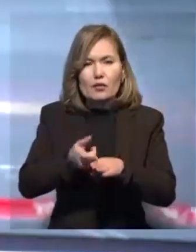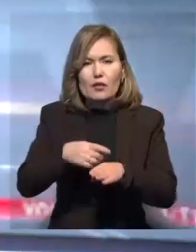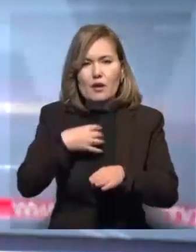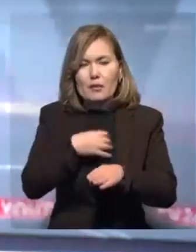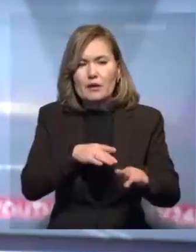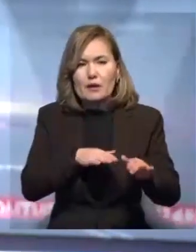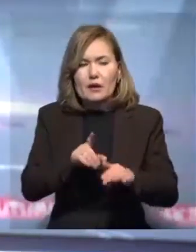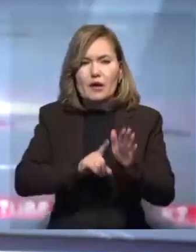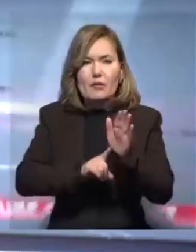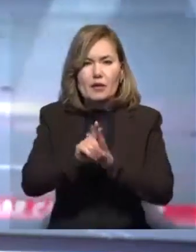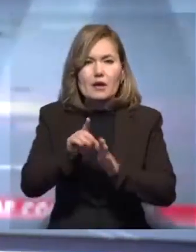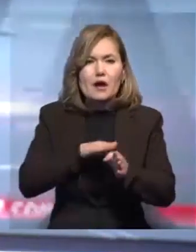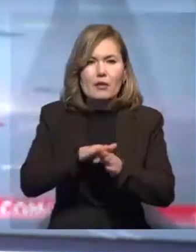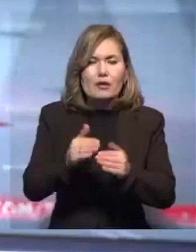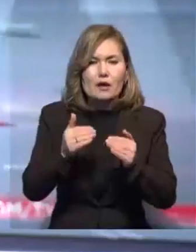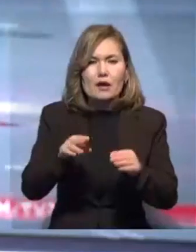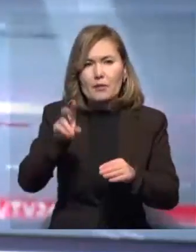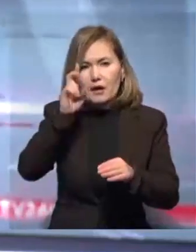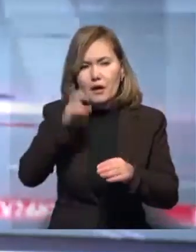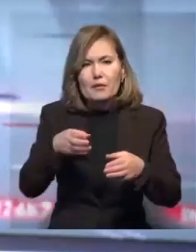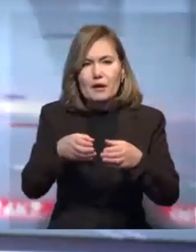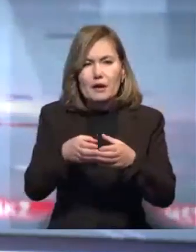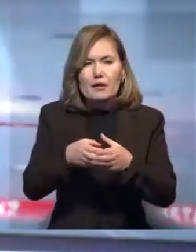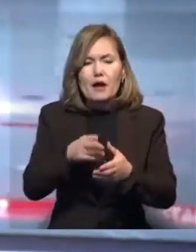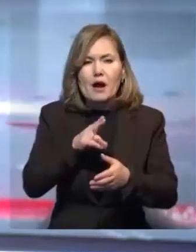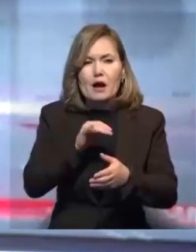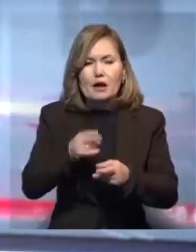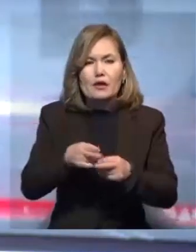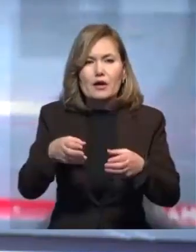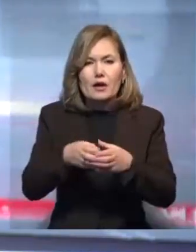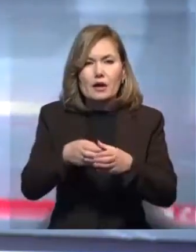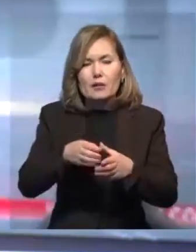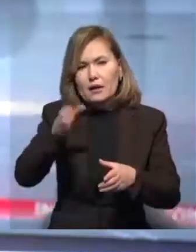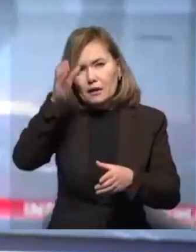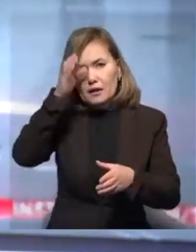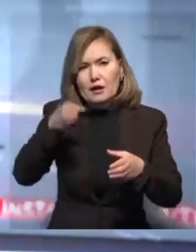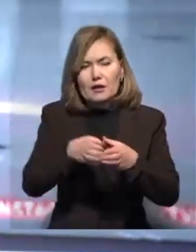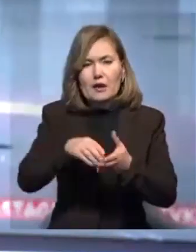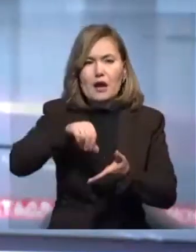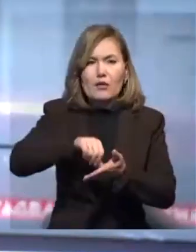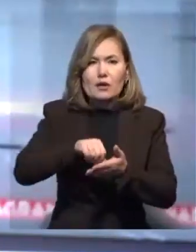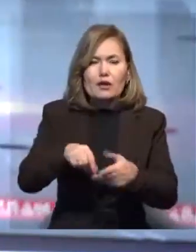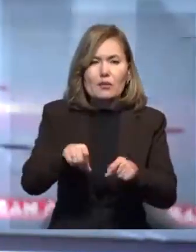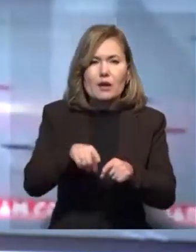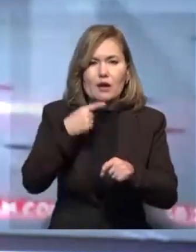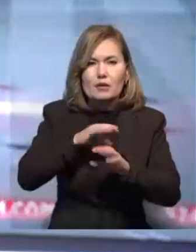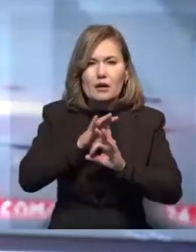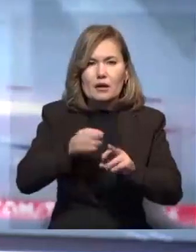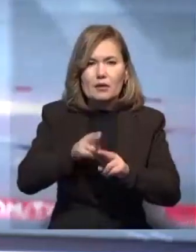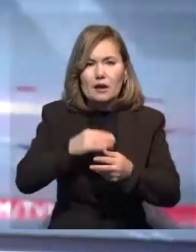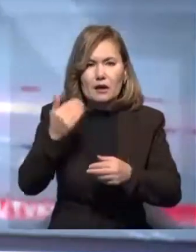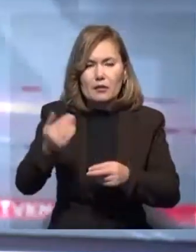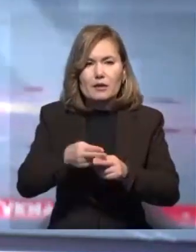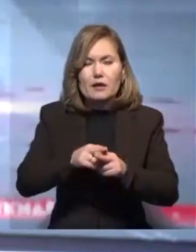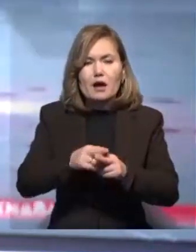мексия атқарып жатыр. Бүгін мемлекеттік кенеші Ерлан Қарин ұйымның ғылыме кенесіне ғатысқанда осылайдып мәлімдет. Оның